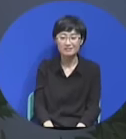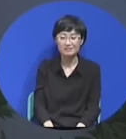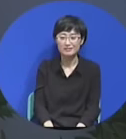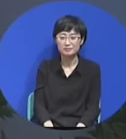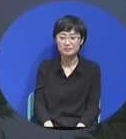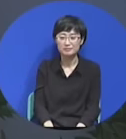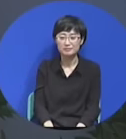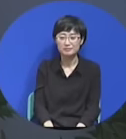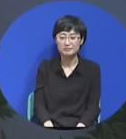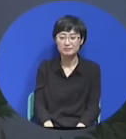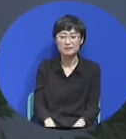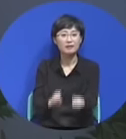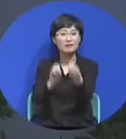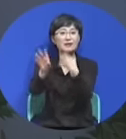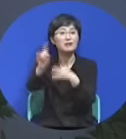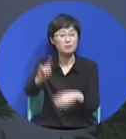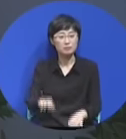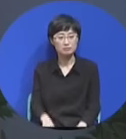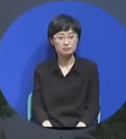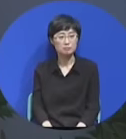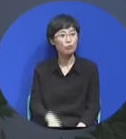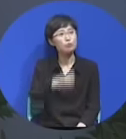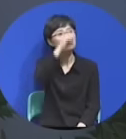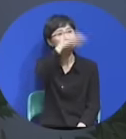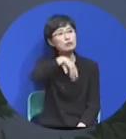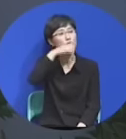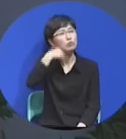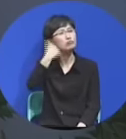그냥 누가 하라 하더래요.